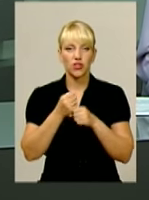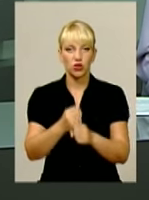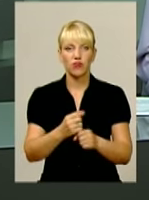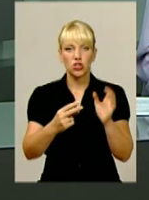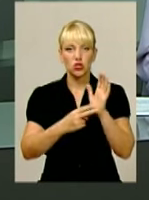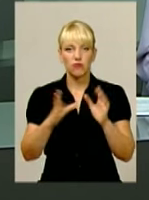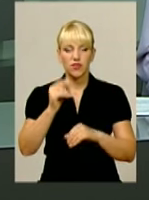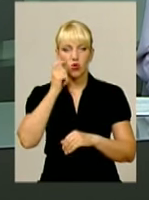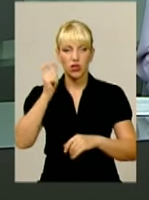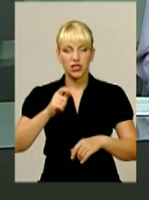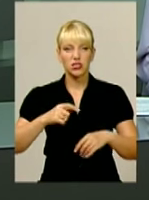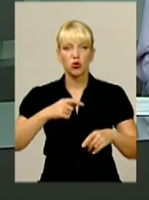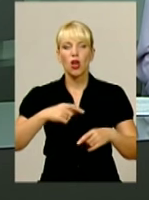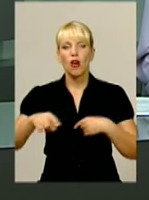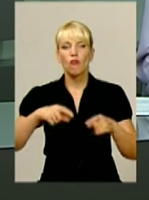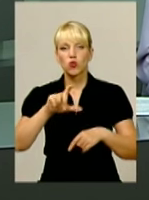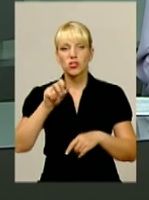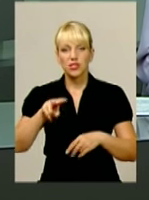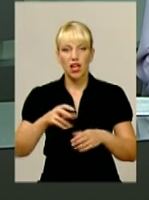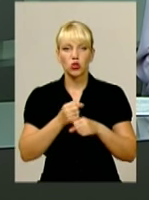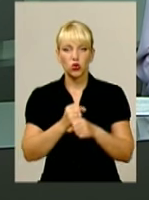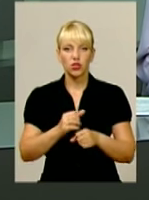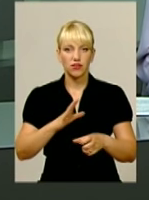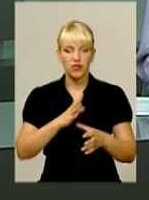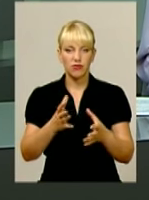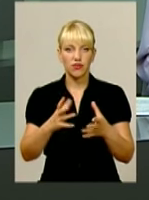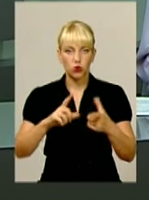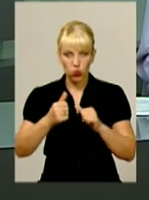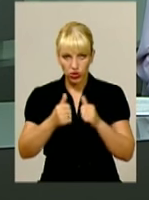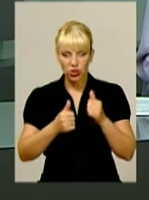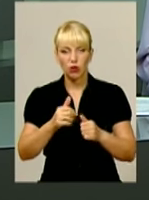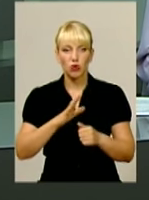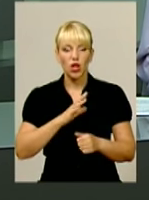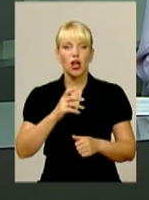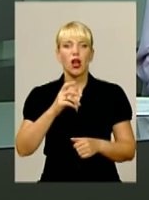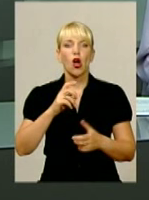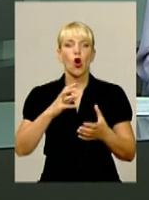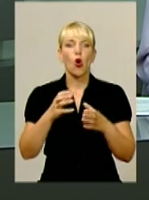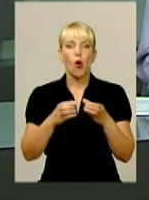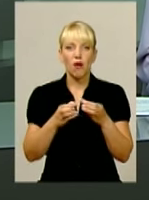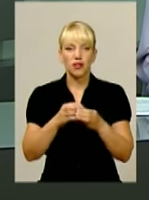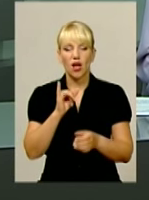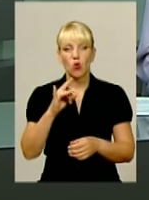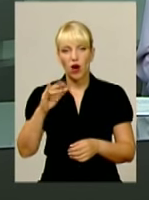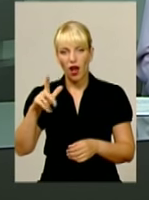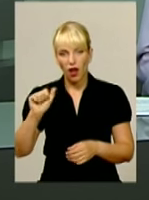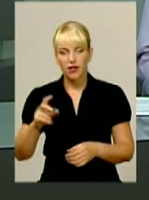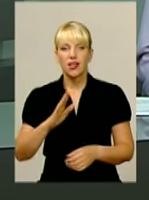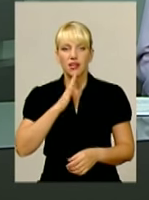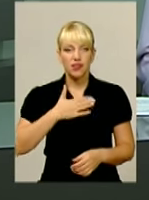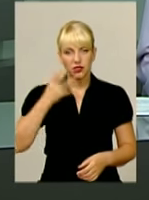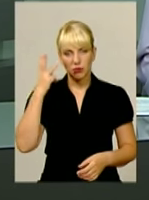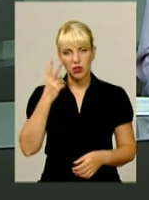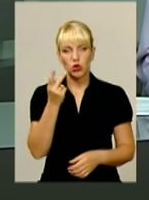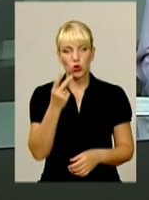всеукраїнського футзального турніру взяла команда «Ураган». Хмельницький спортлідер «Плюс» здобув срібні нагороди змагань. Загалом